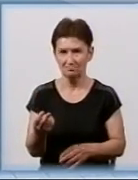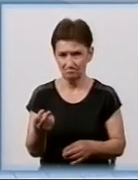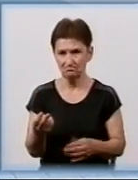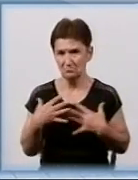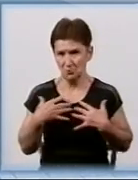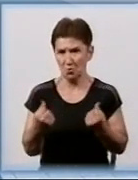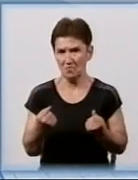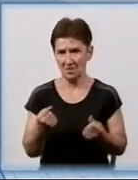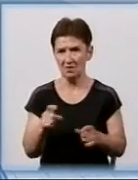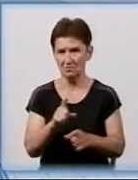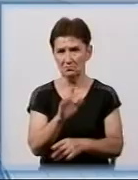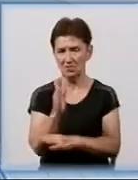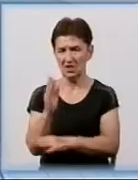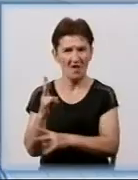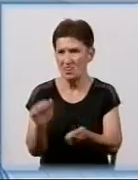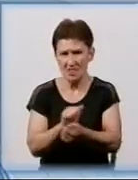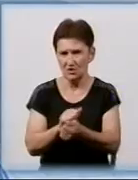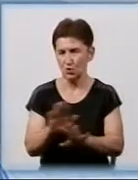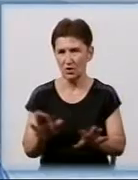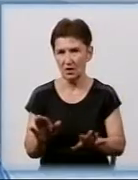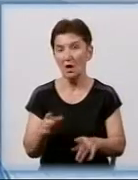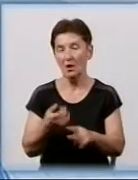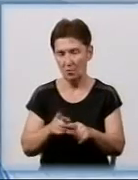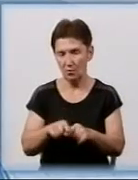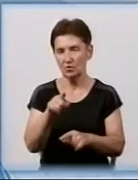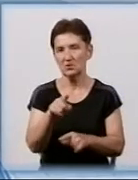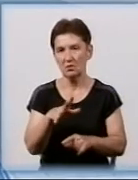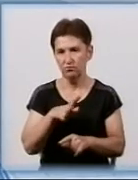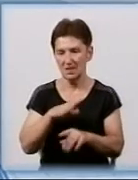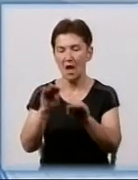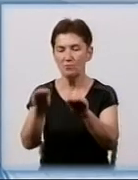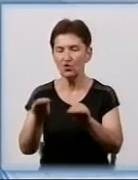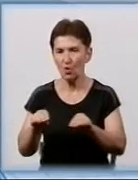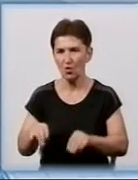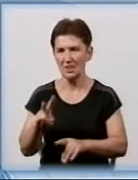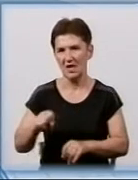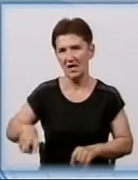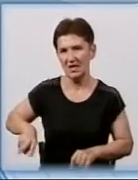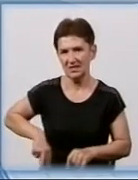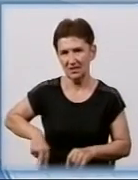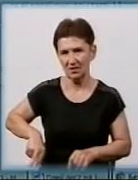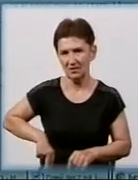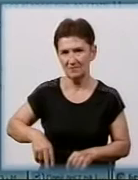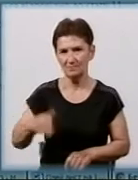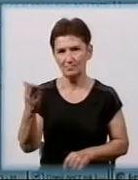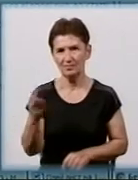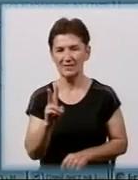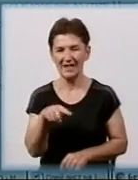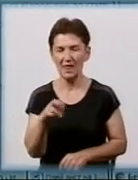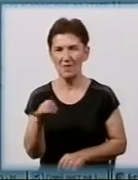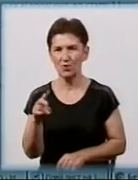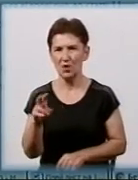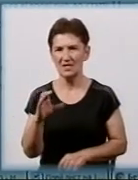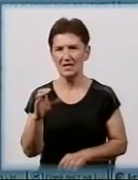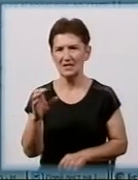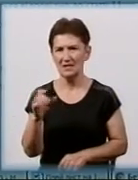не сухих. За це було складено адміністративний протокол на директора Кривенко Світлани. Згідно з офіційним